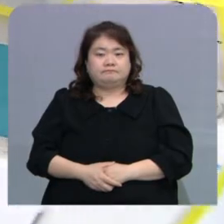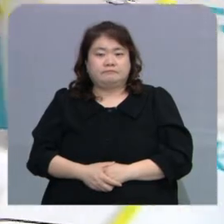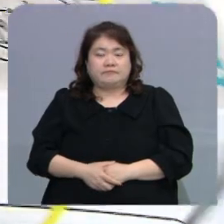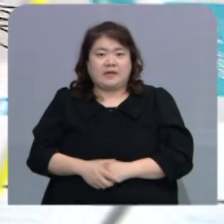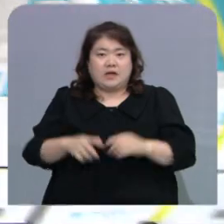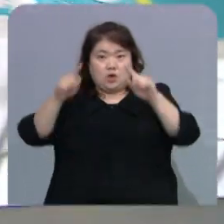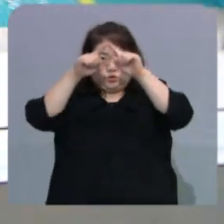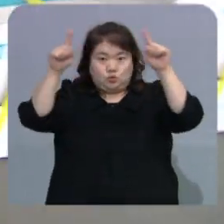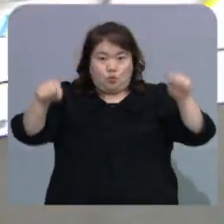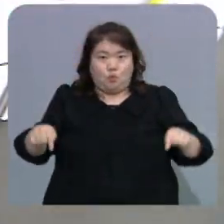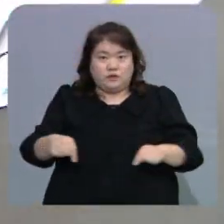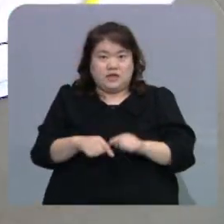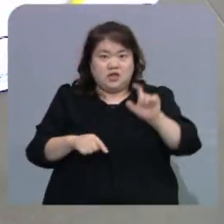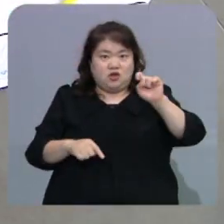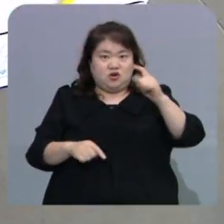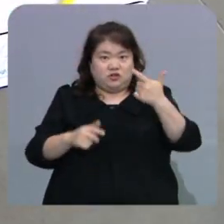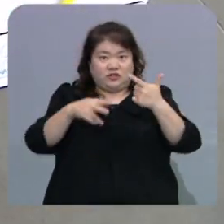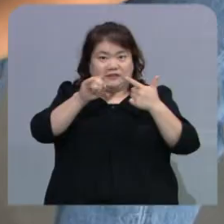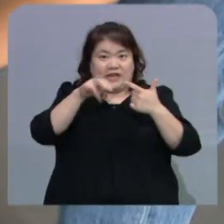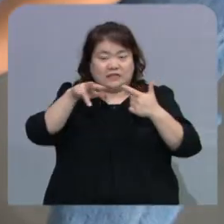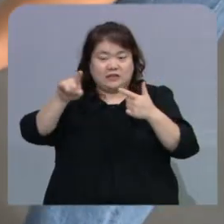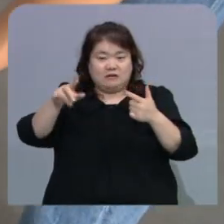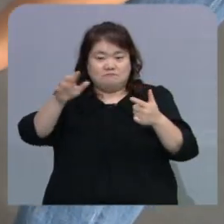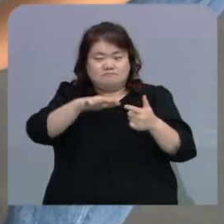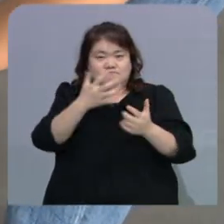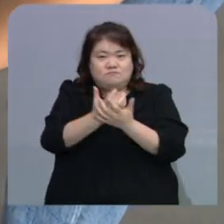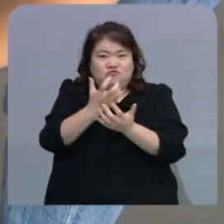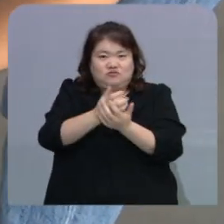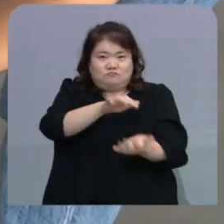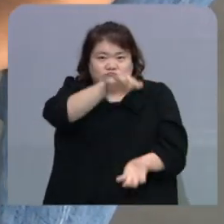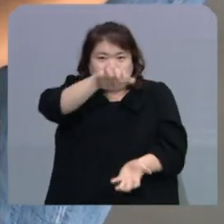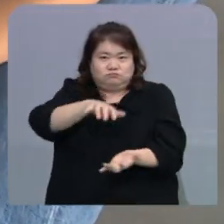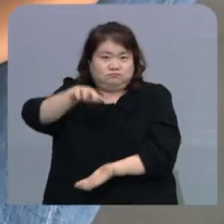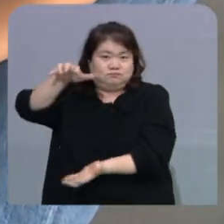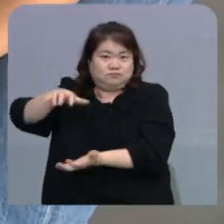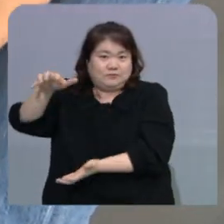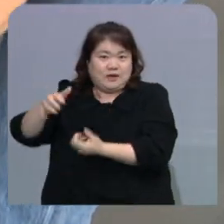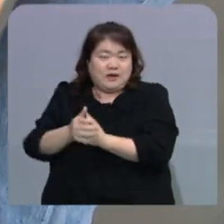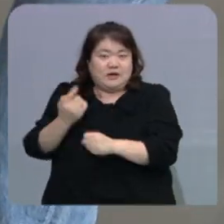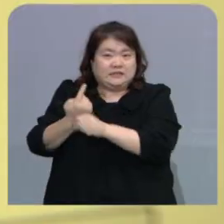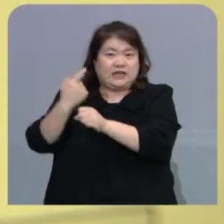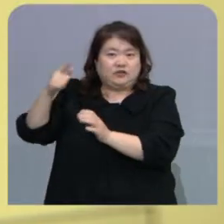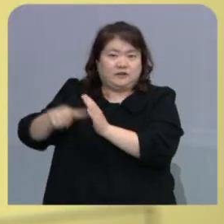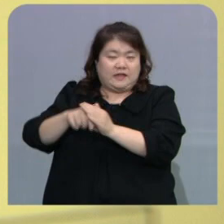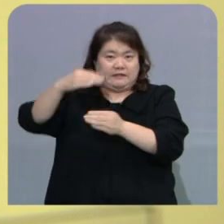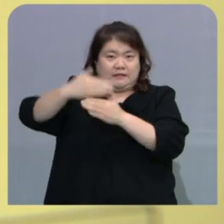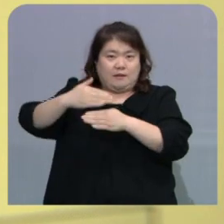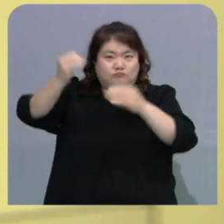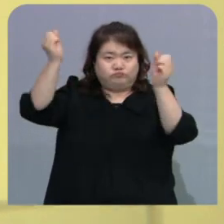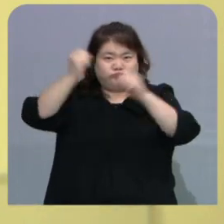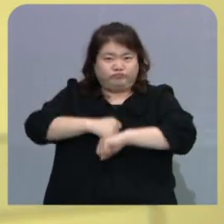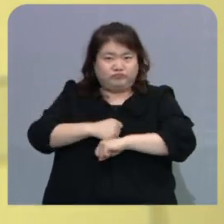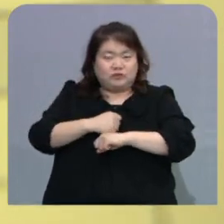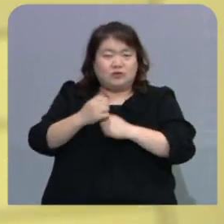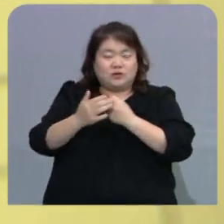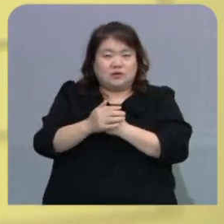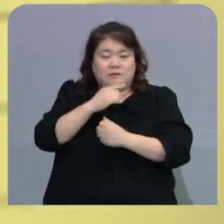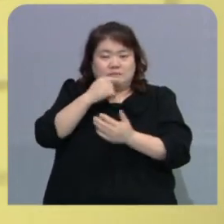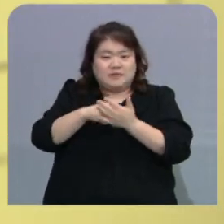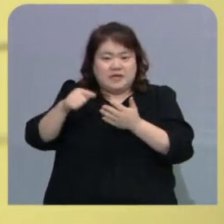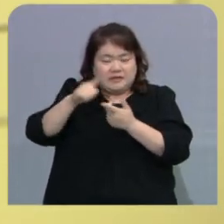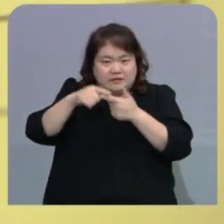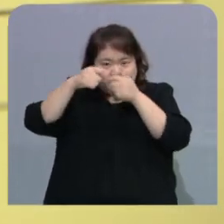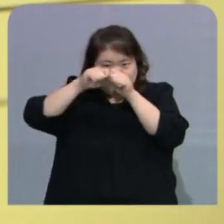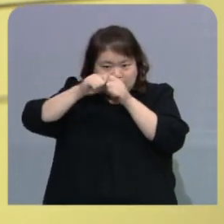A4용지 크기 16상자에 차곡히 나눠 담은 문서. 지난해 섬진강 재방이 무너져 생긴 주민 피해를 일일이